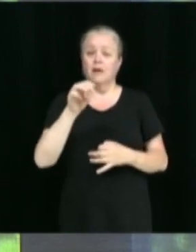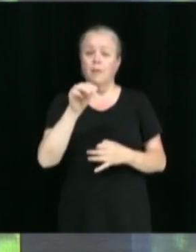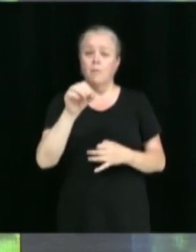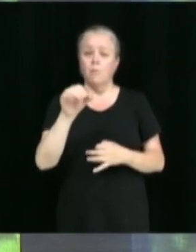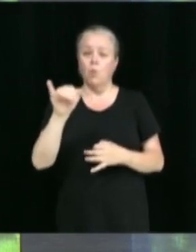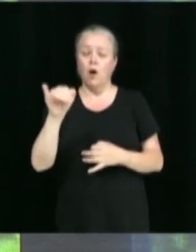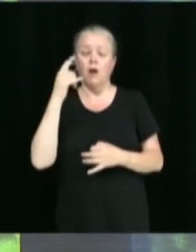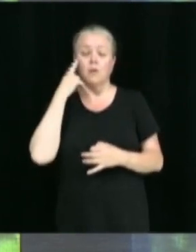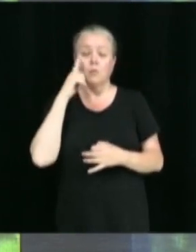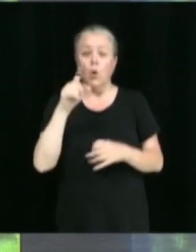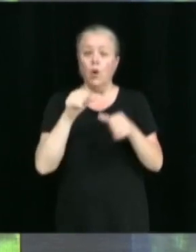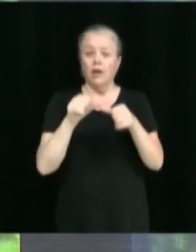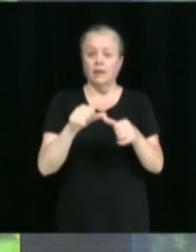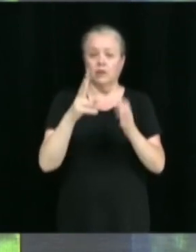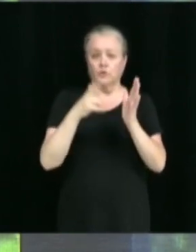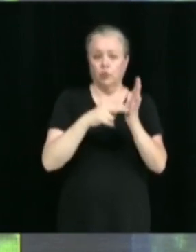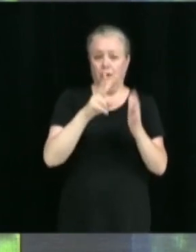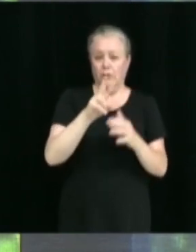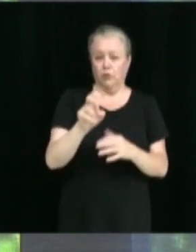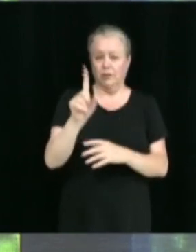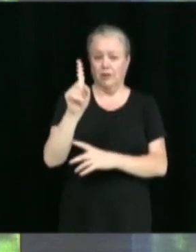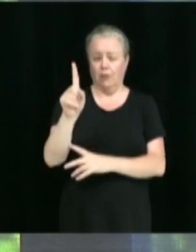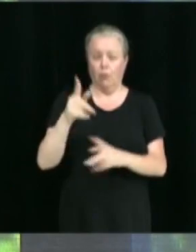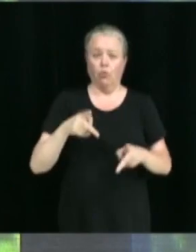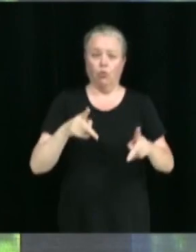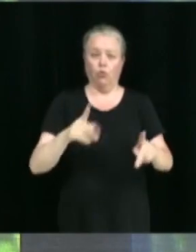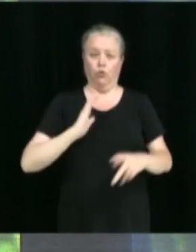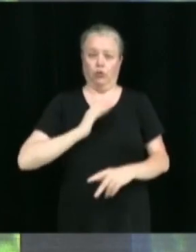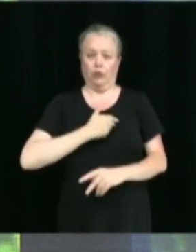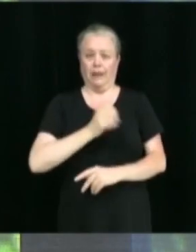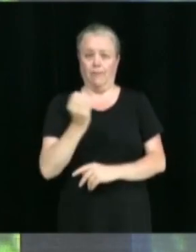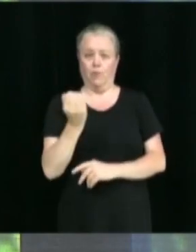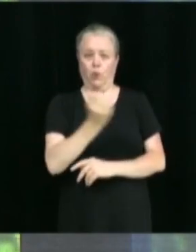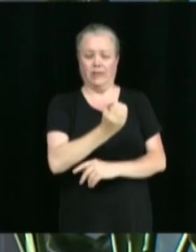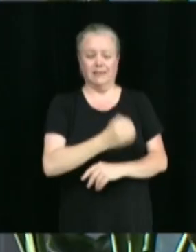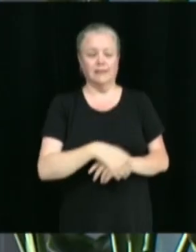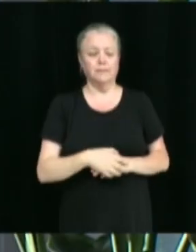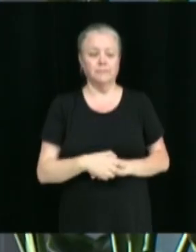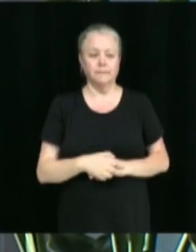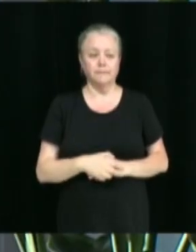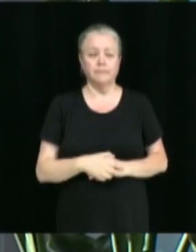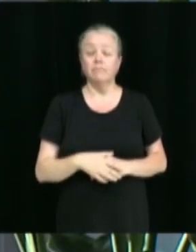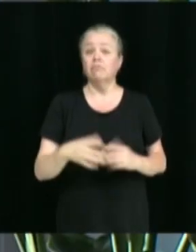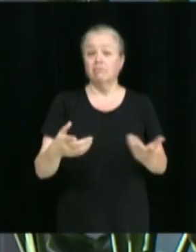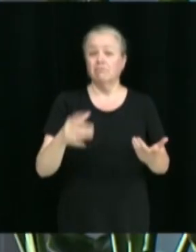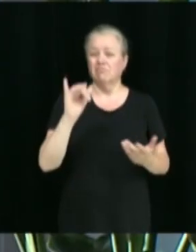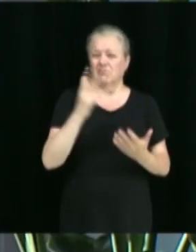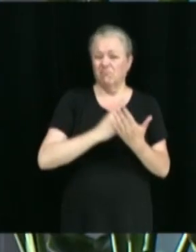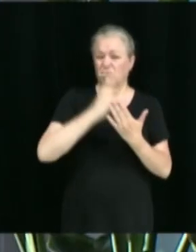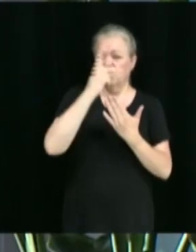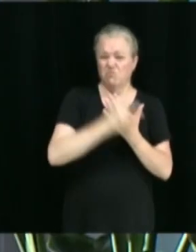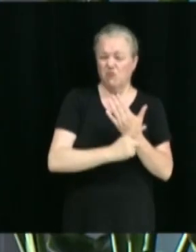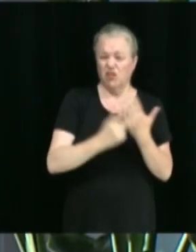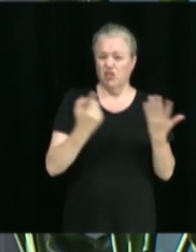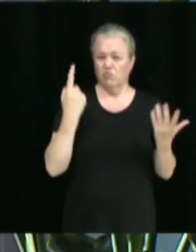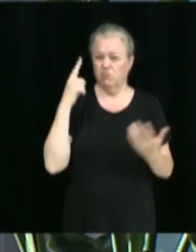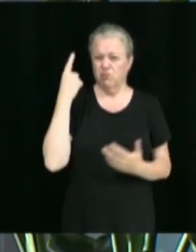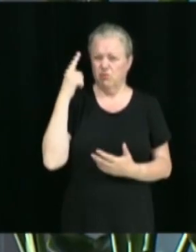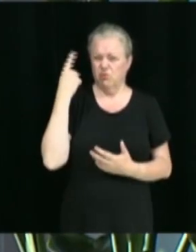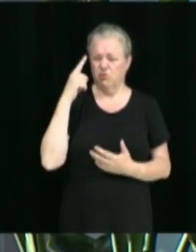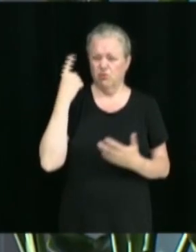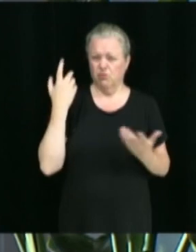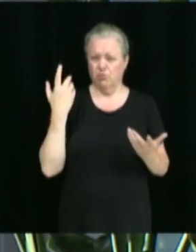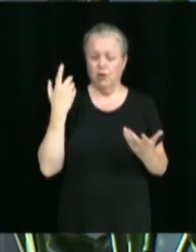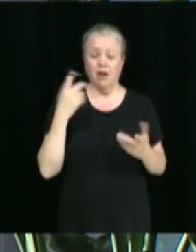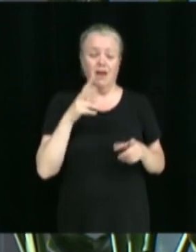2201 rue Notre-Dame-Ouest. Il s'agit d'un projet qui consiste à autoriser au